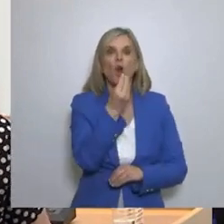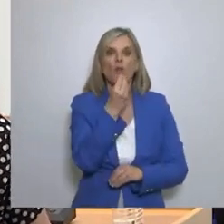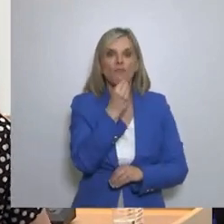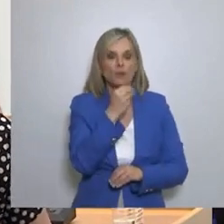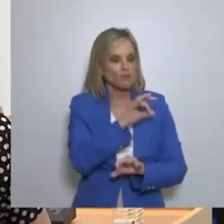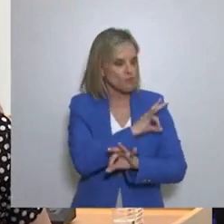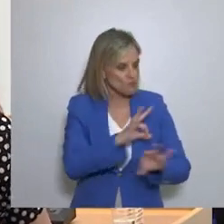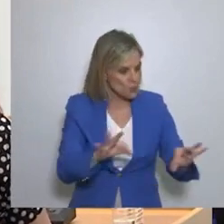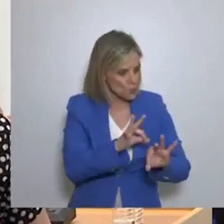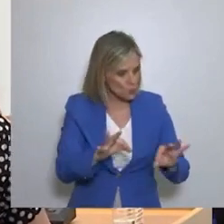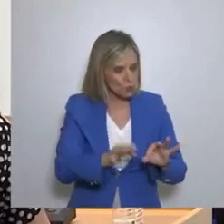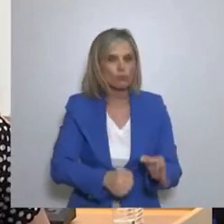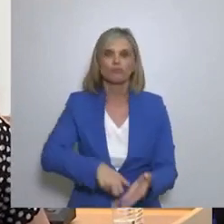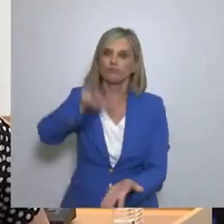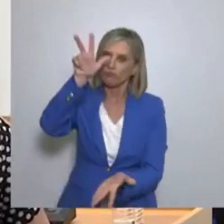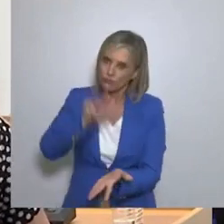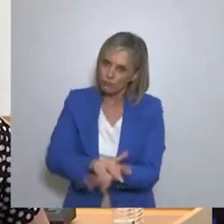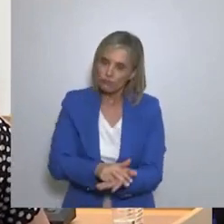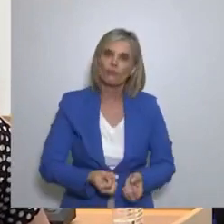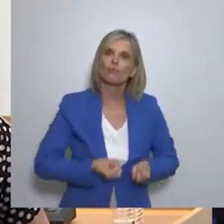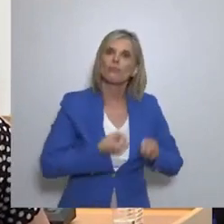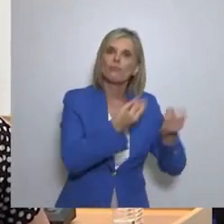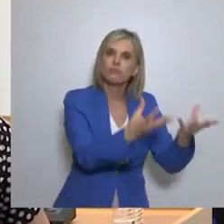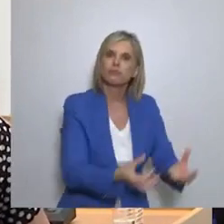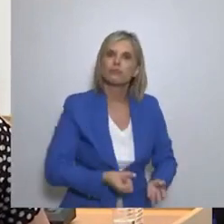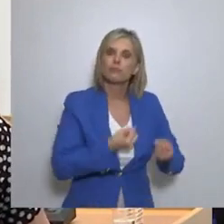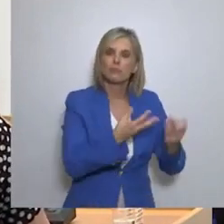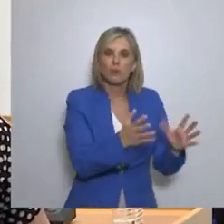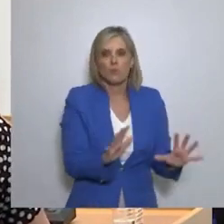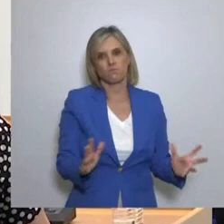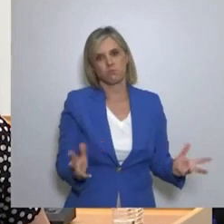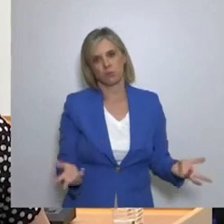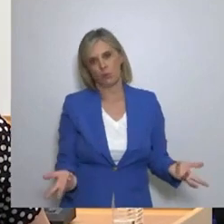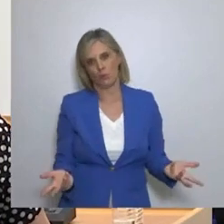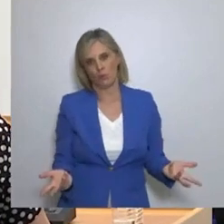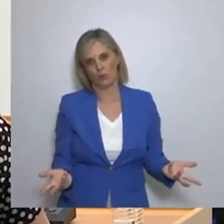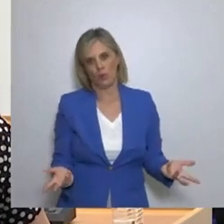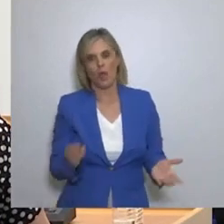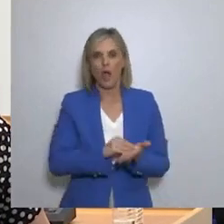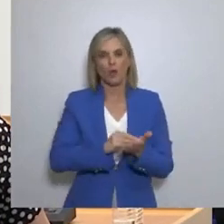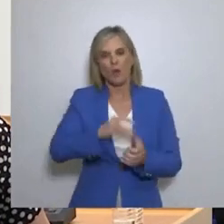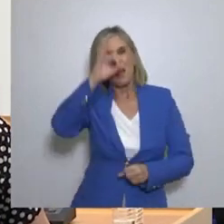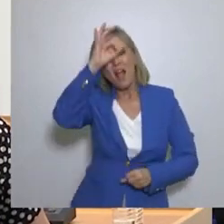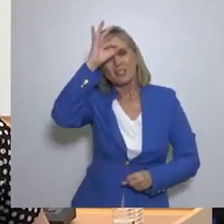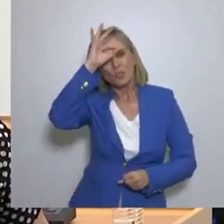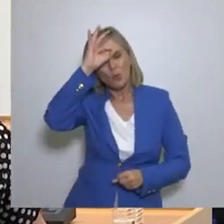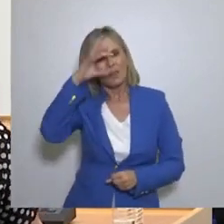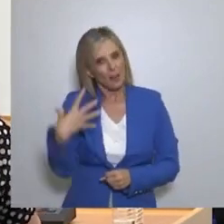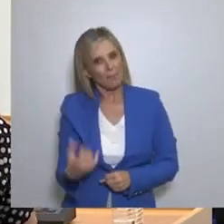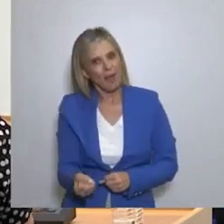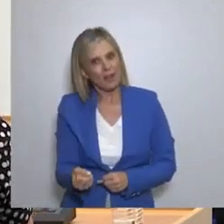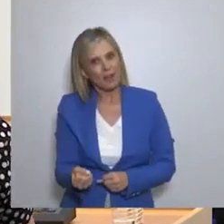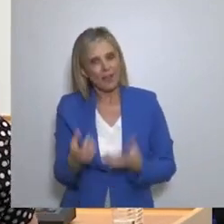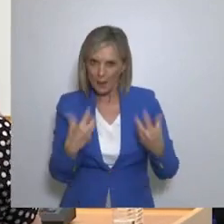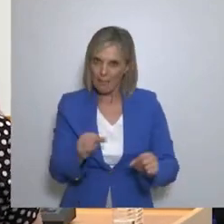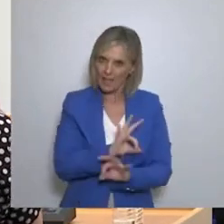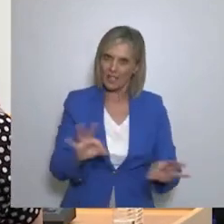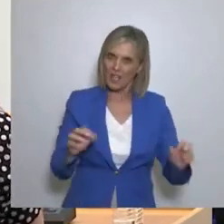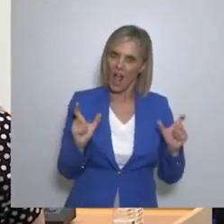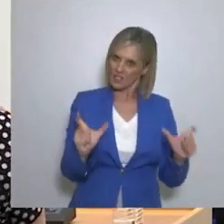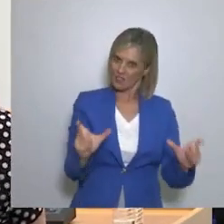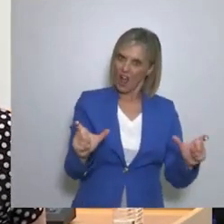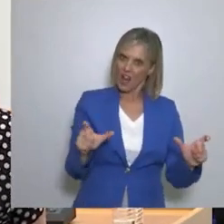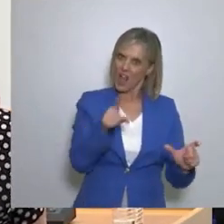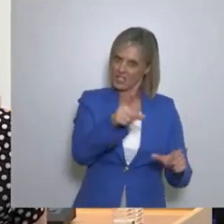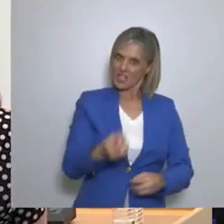προϊόντα Αλλά και το τι έχουνε μέσα Έχει ασφάλεια ακόμα και από σώμα του ασφαλείας Πώς νιώθει ασφαλισμένα αυτό το σώμα ασφαλείας Ναι μεν υφίσταται υπάρχει βεβαίως Είναι ένα